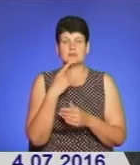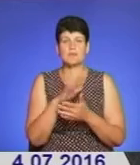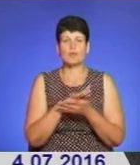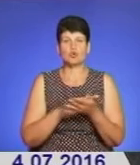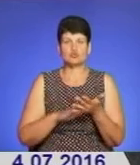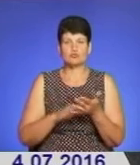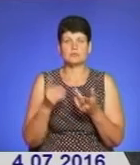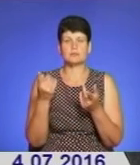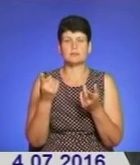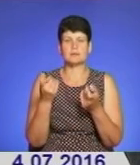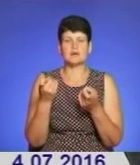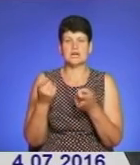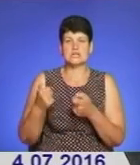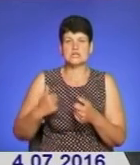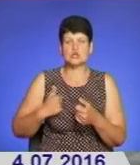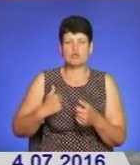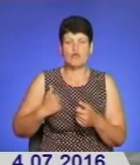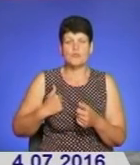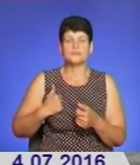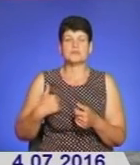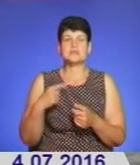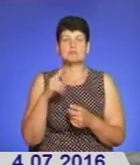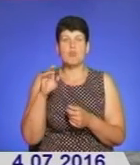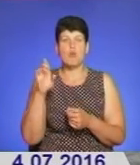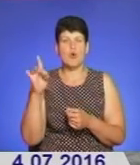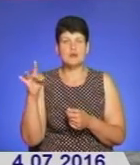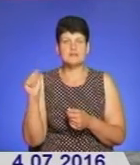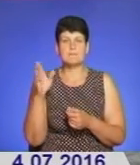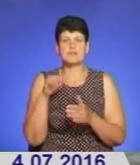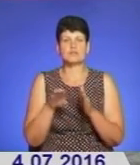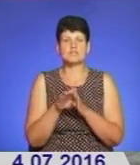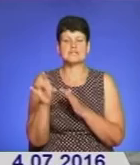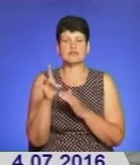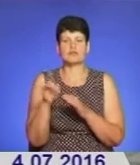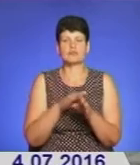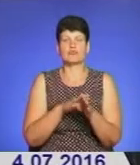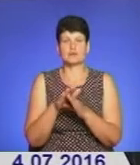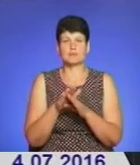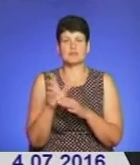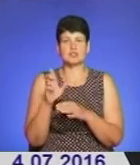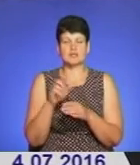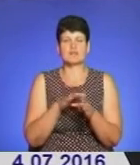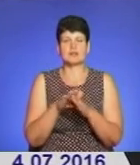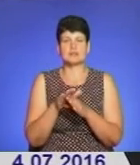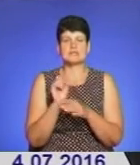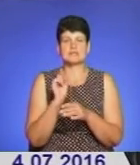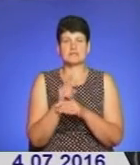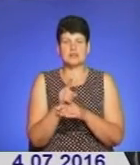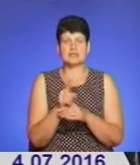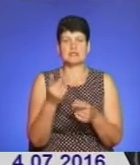на військову службу за контрактом. Зборівський, Підволочийський райони та Бережани виконали поставлення завдання щодо набору